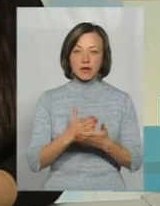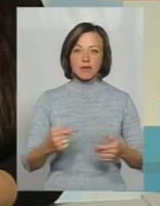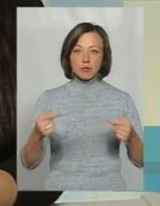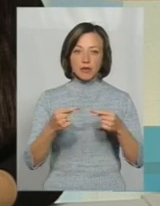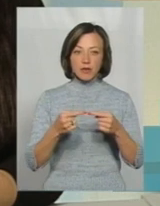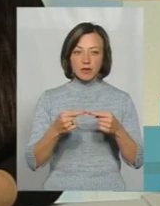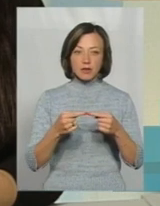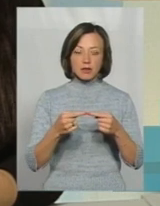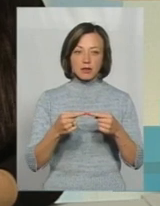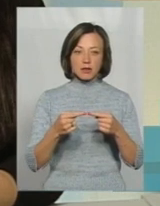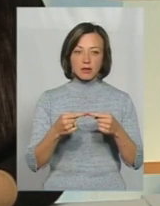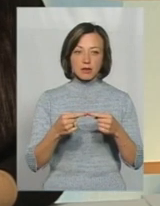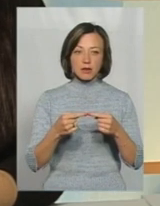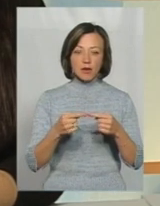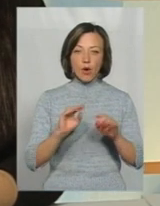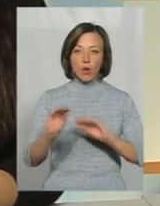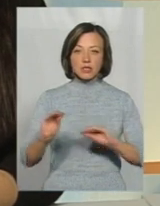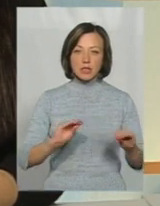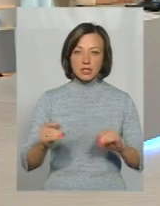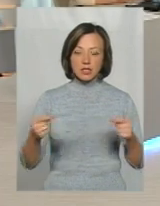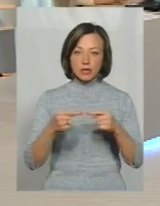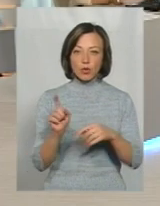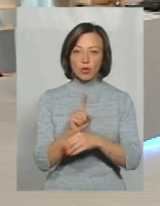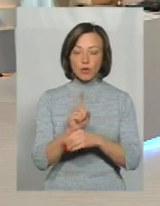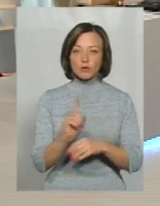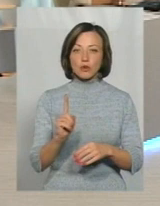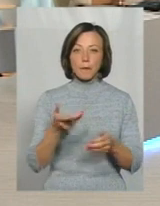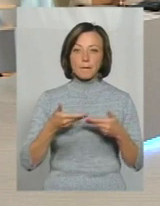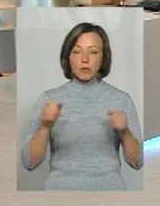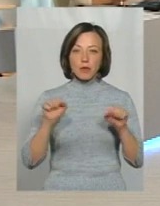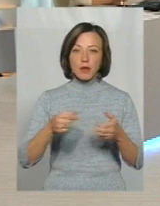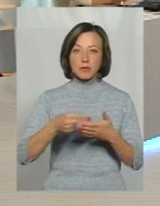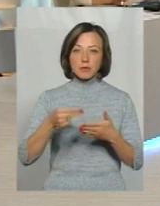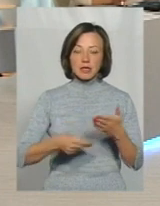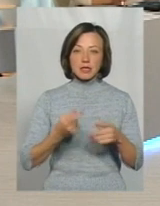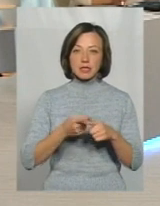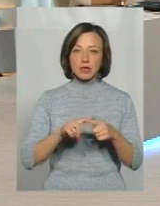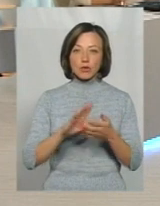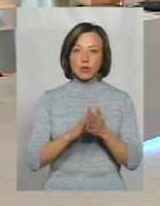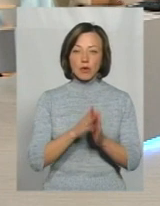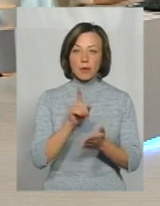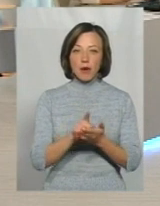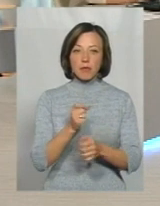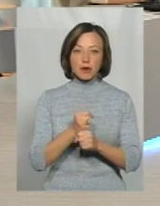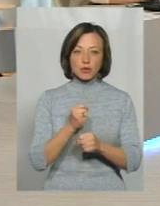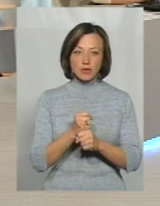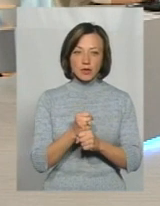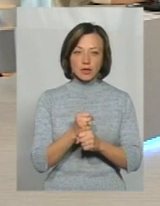табельне оснащення згідно нормативів. Це для того, щоб ми могли підписати, що цей договір має працювати